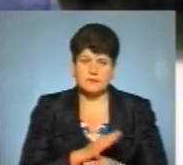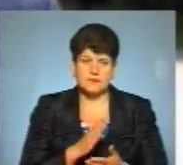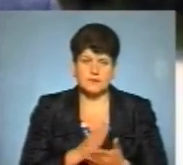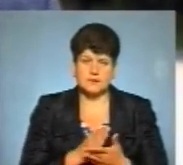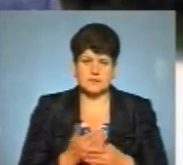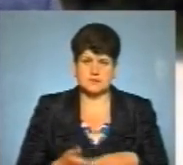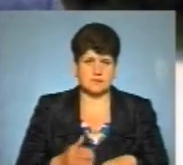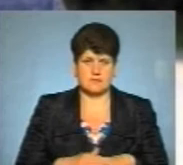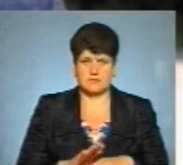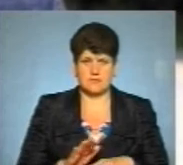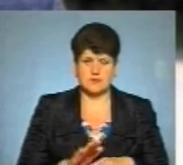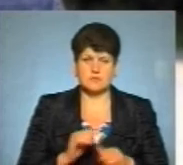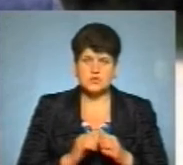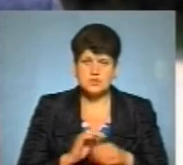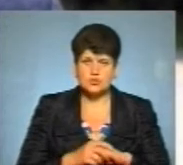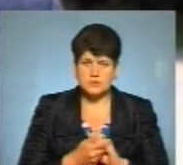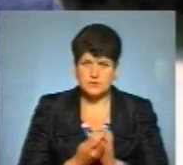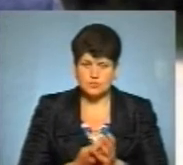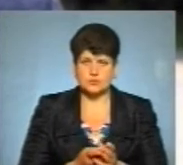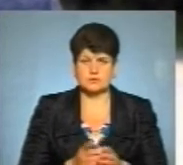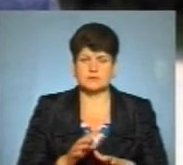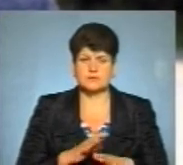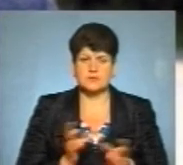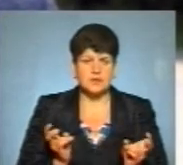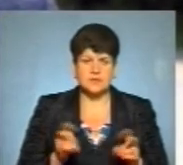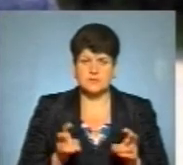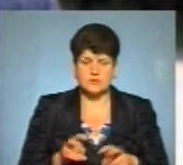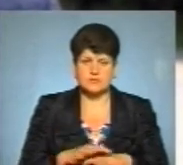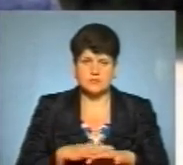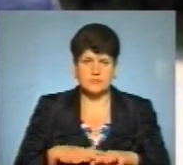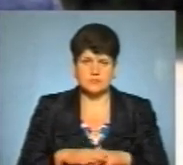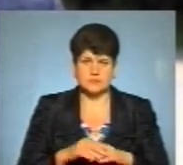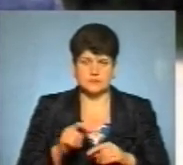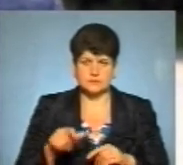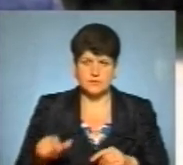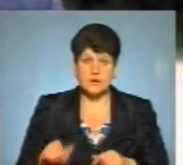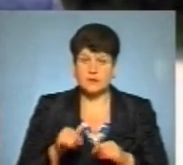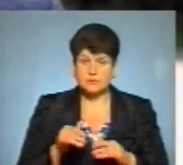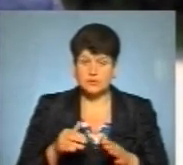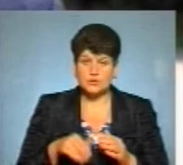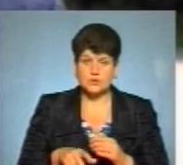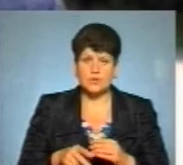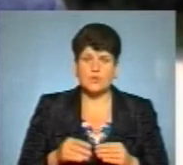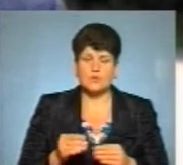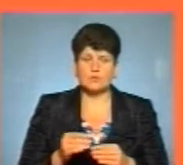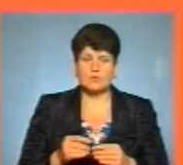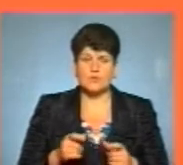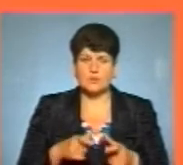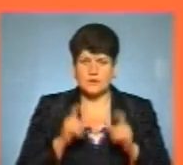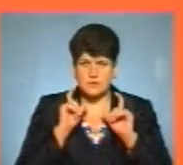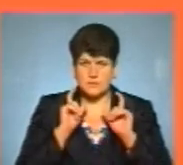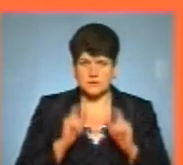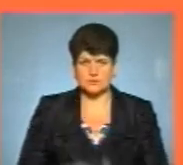абсолютно складними. Часто мийте руки, уникайте місць масового скупчення людей, а не можете уникнути. Одягніть захисну маску.